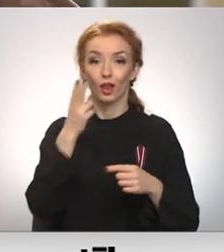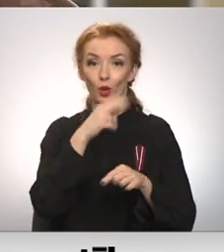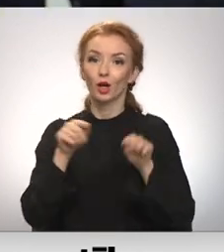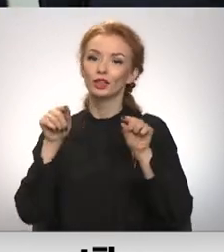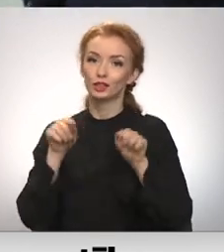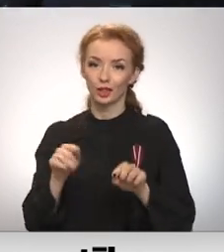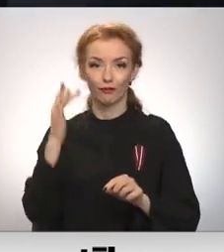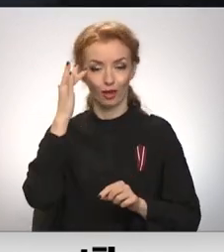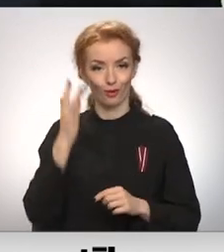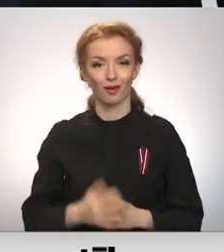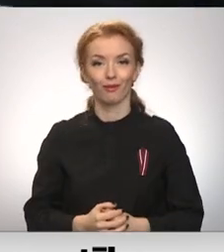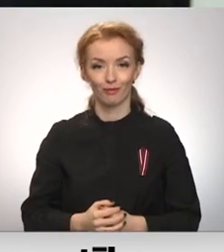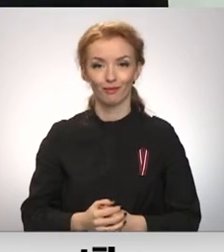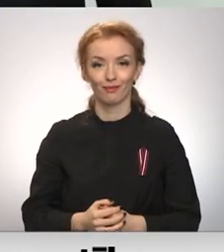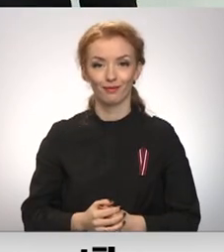punkta.